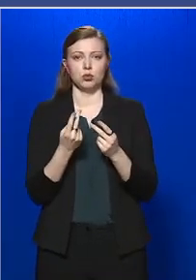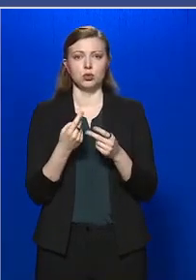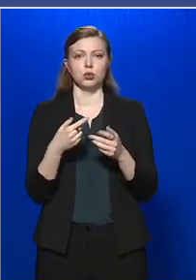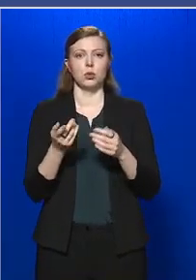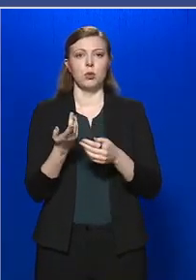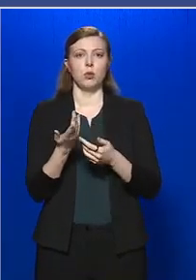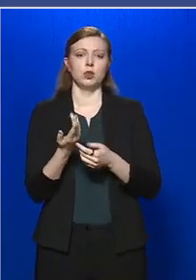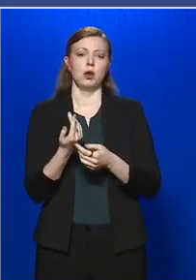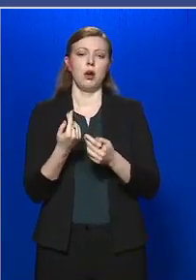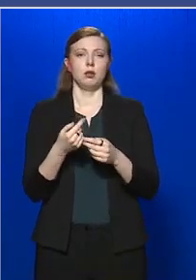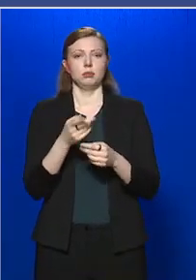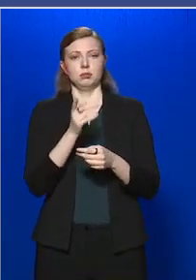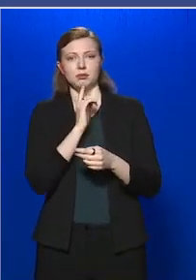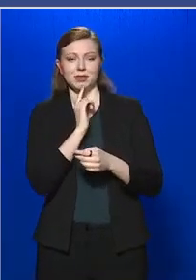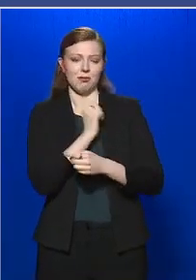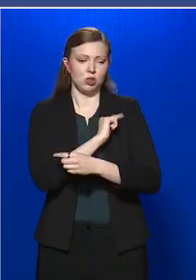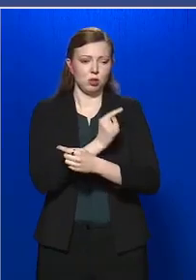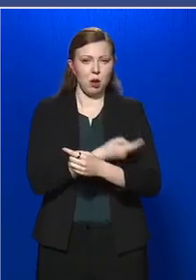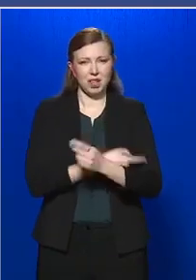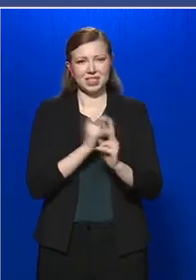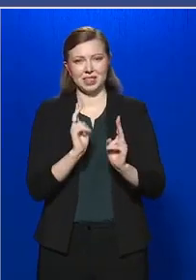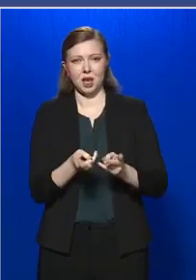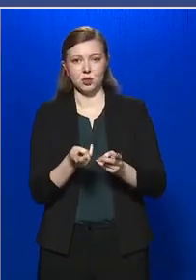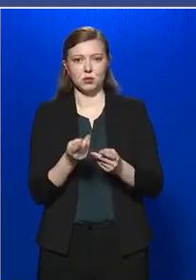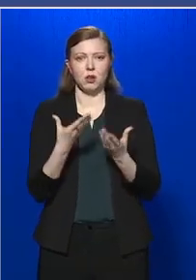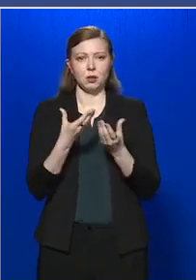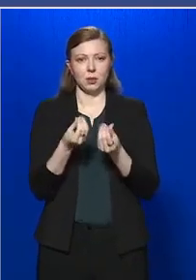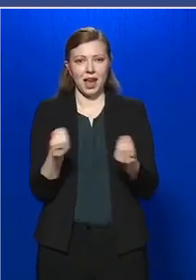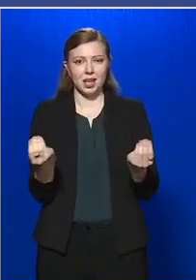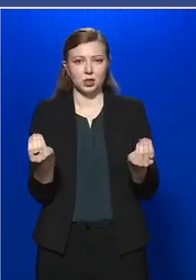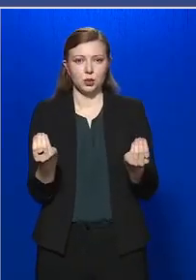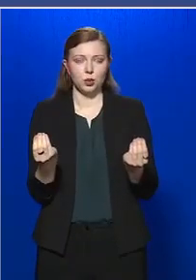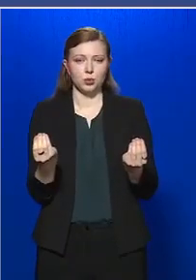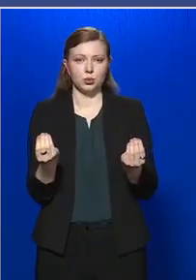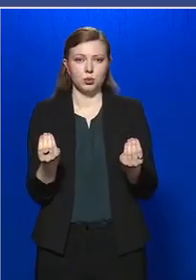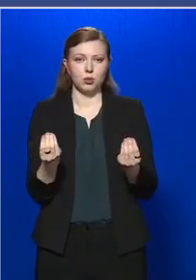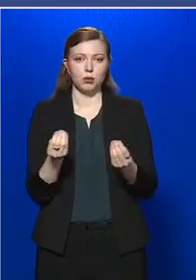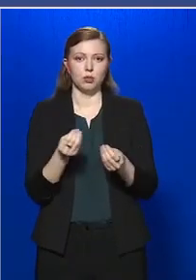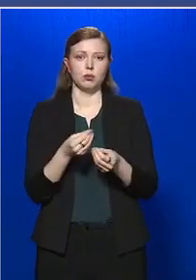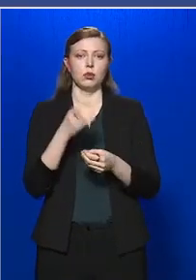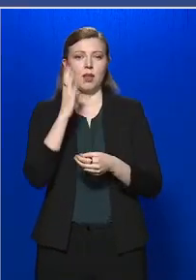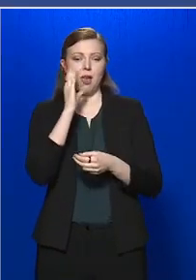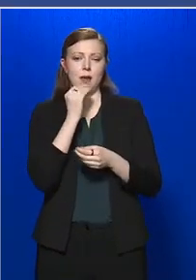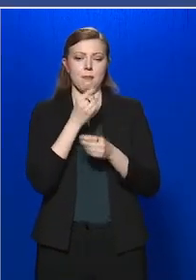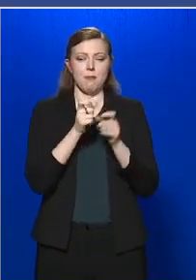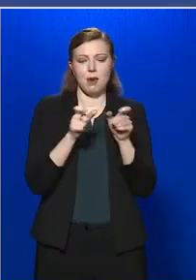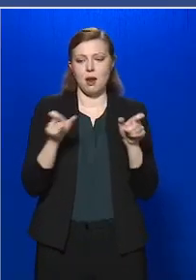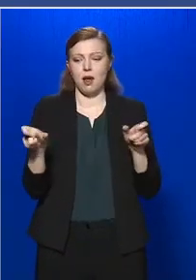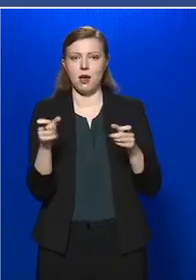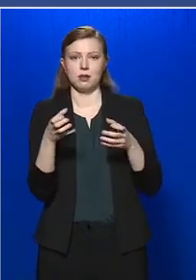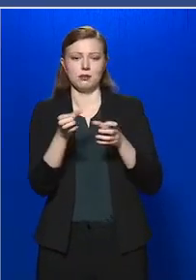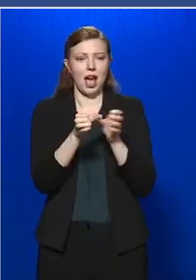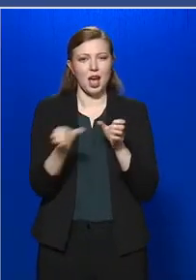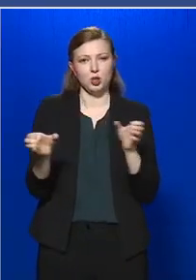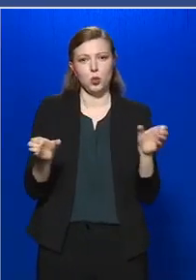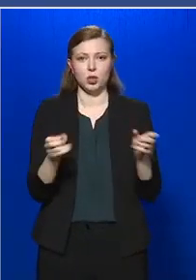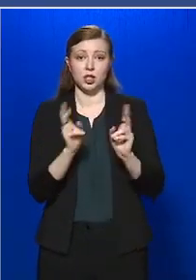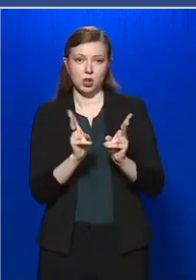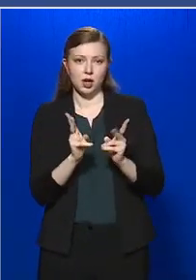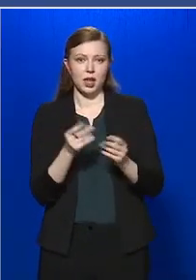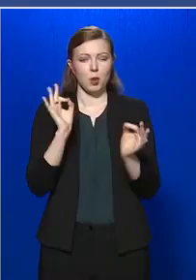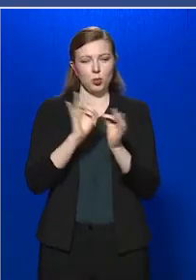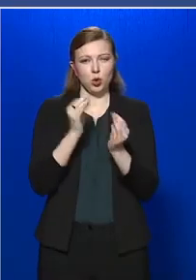kapacitás előidézése esetén ezek az eszközök a humán erőforrások átcsoportosításra kerülhessenek,